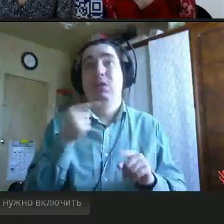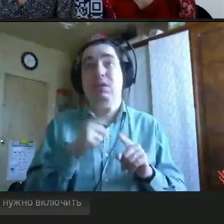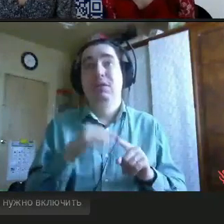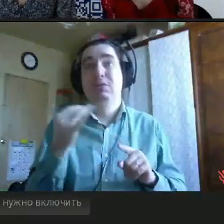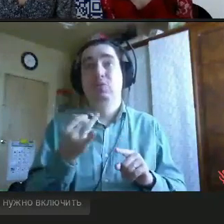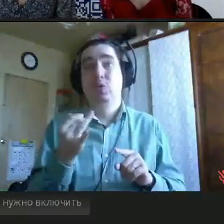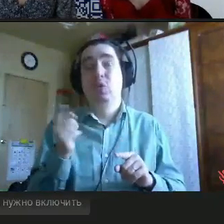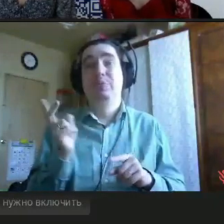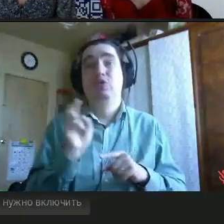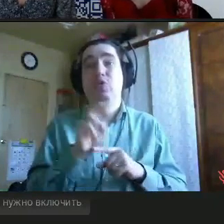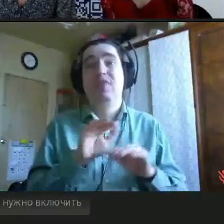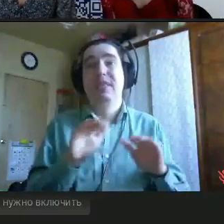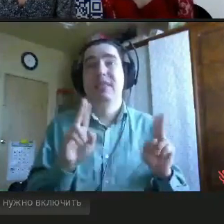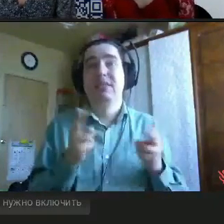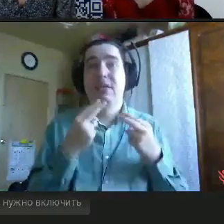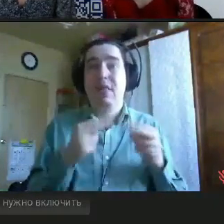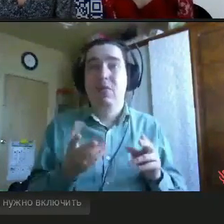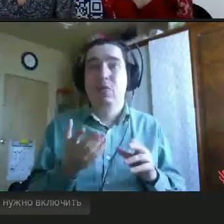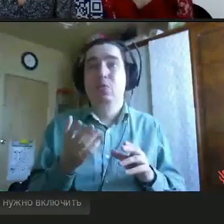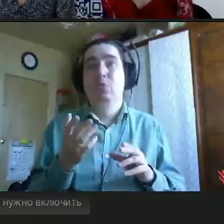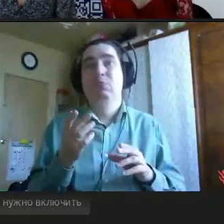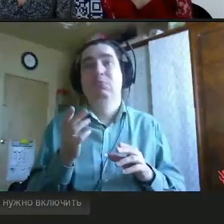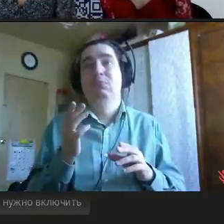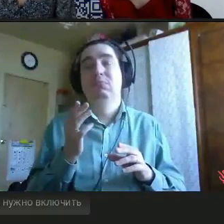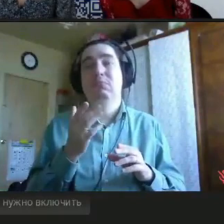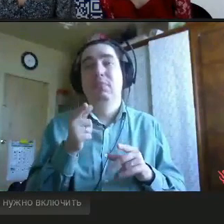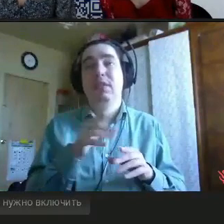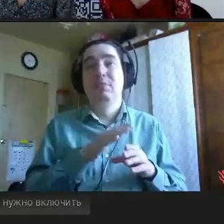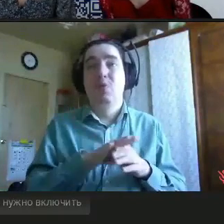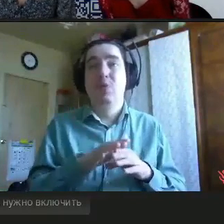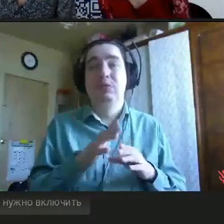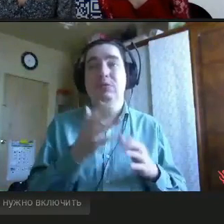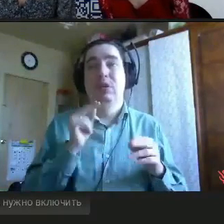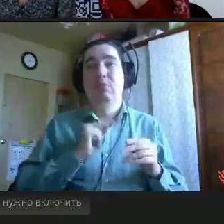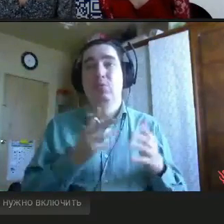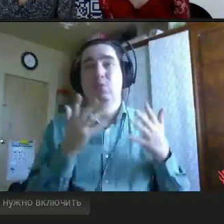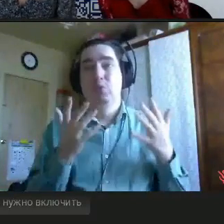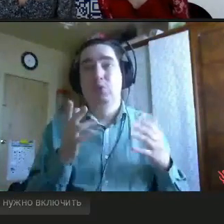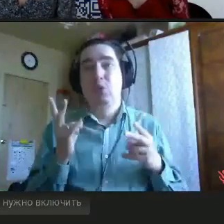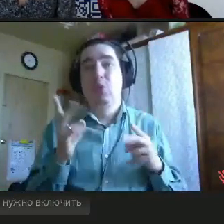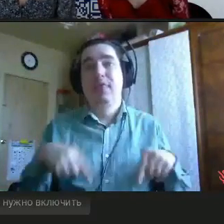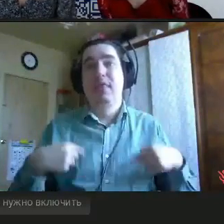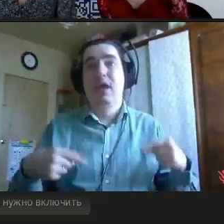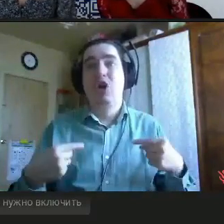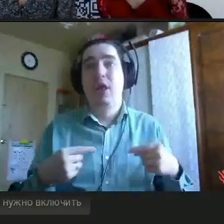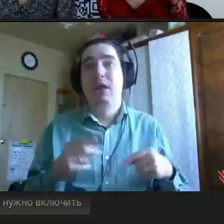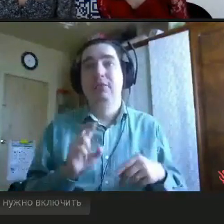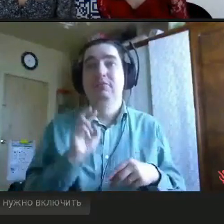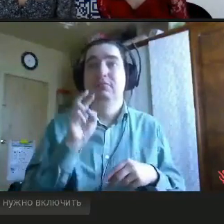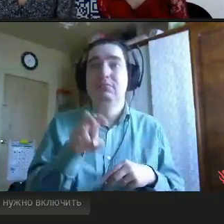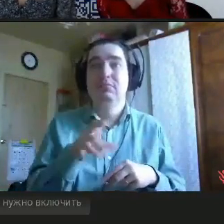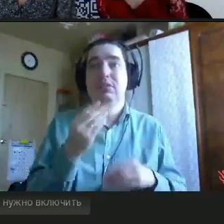прекрасно развита верхняя часть тела, у него полностью работают руки, и он на коляске поехал